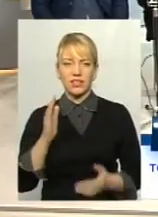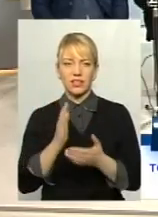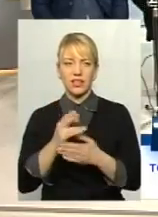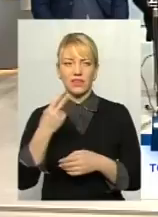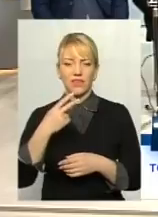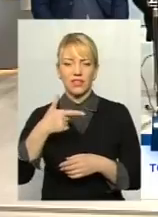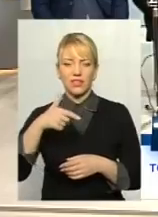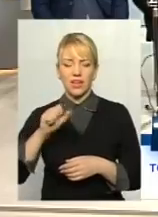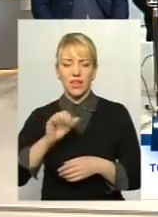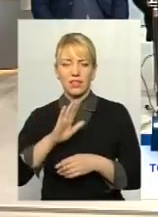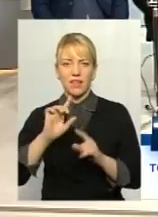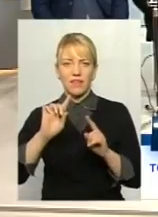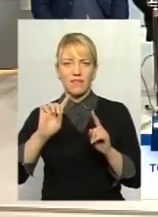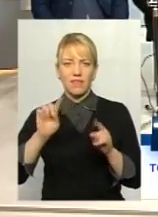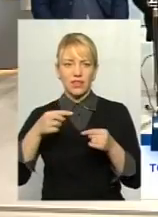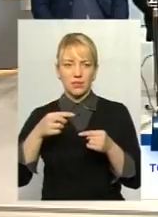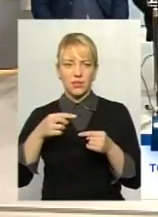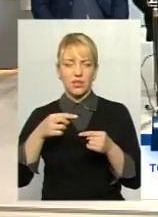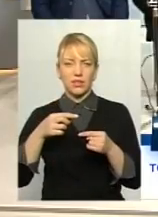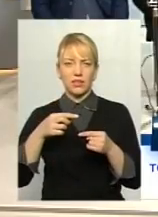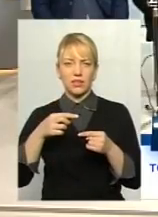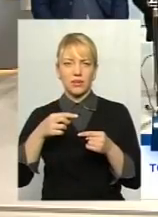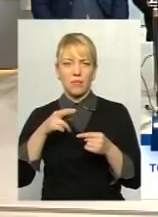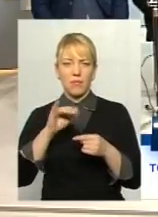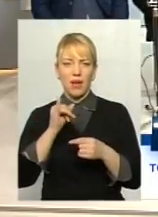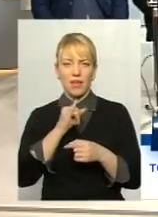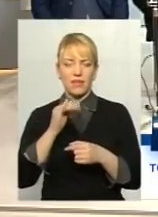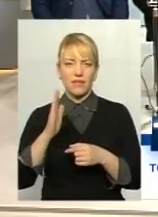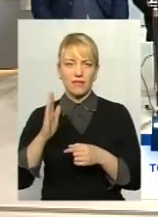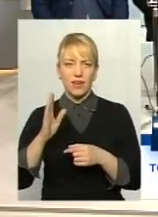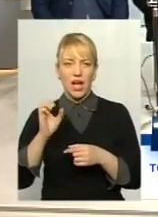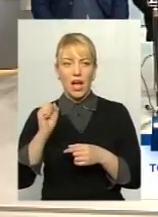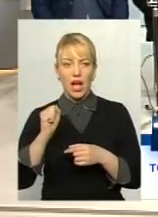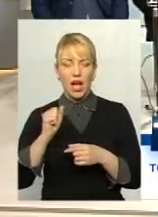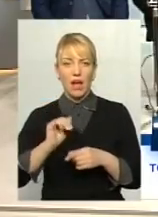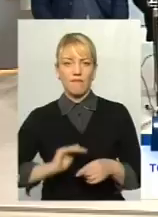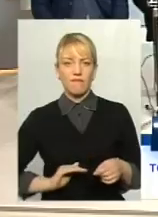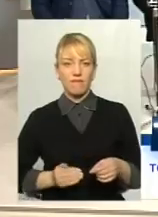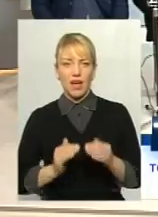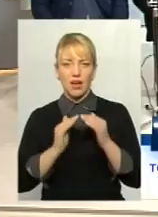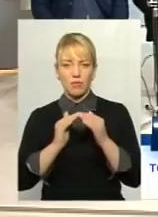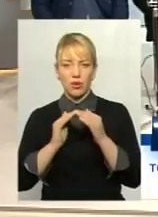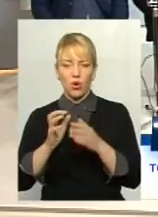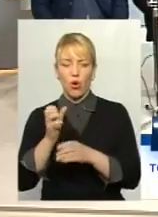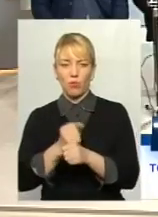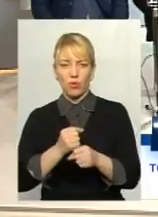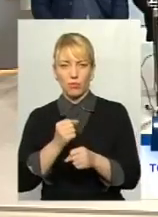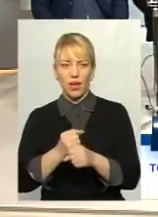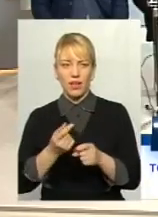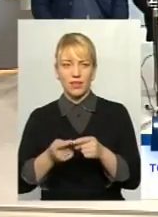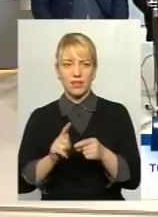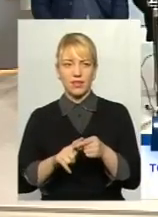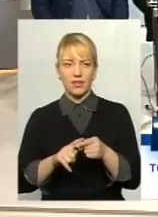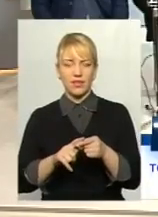20 гектарів невитрубованих. О, а фермер доуправляє і орендатор доуправляє?